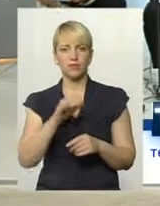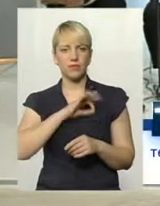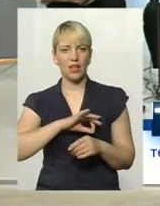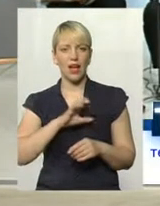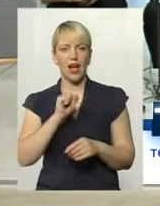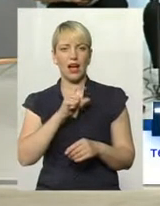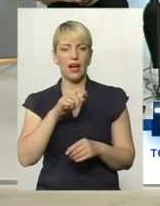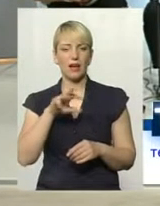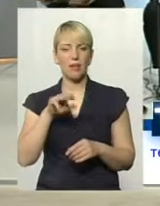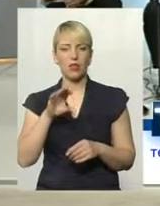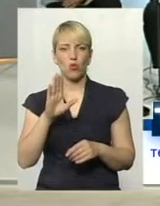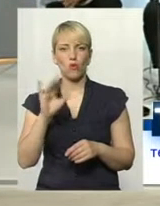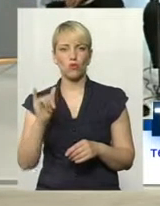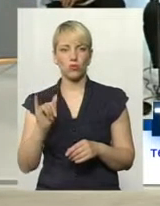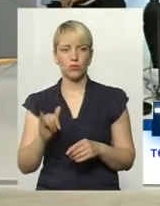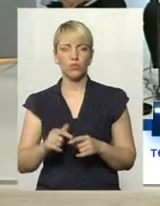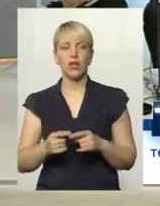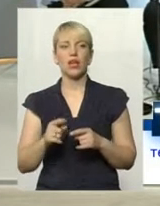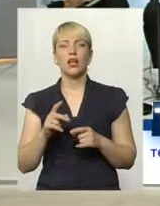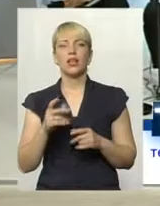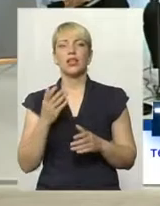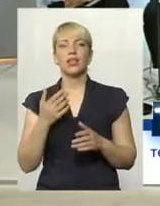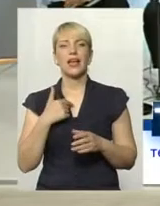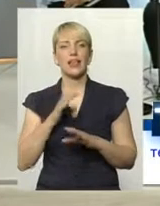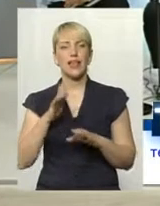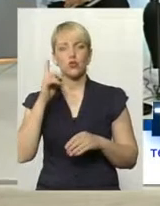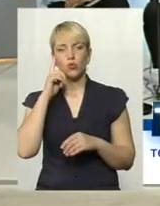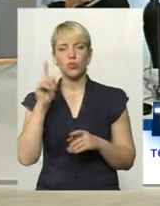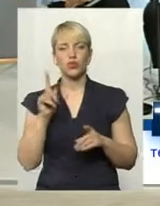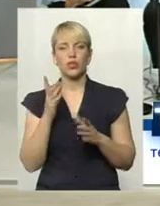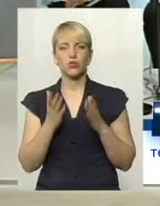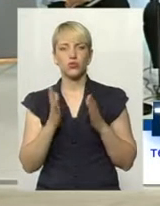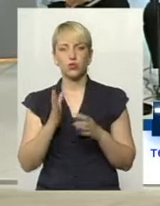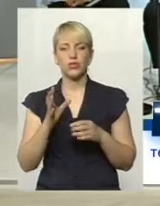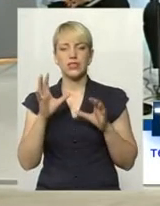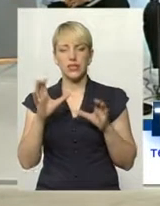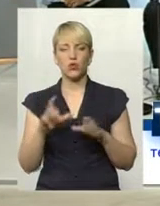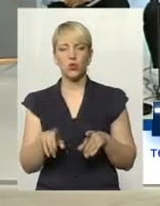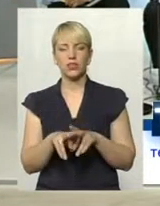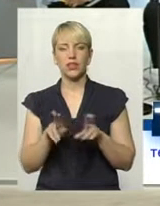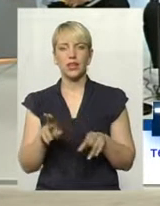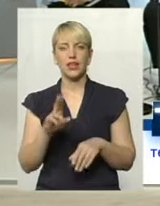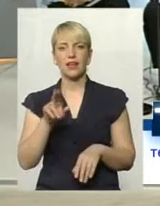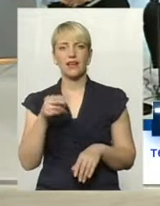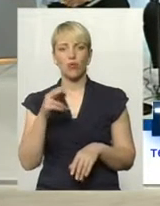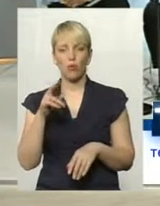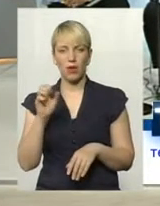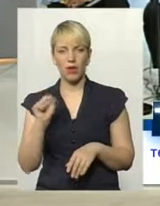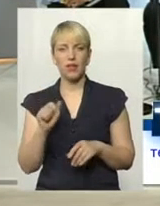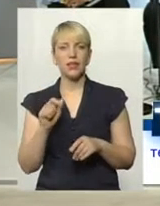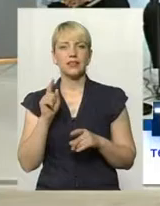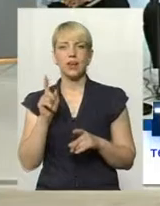спорті. Але я не думаю, що якщо будуть закони, такі як в Європі, там ніхто не відмиває грошей. Так що